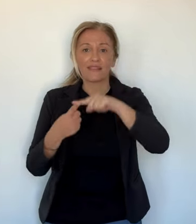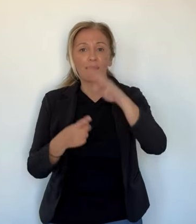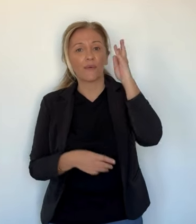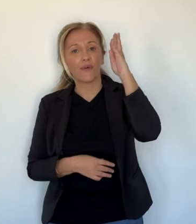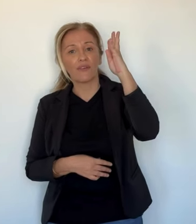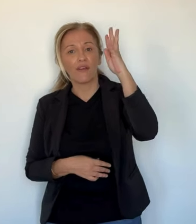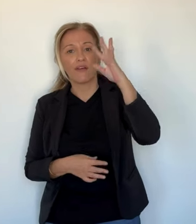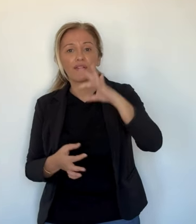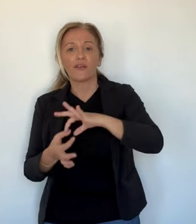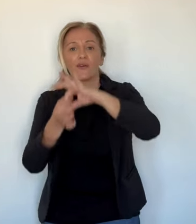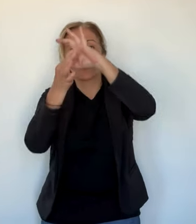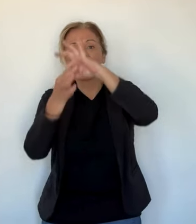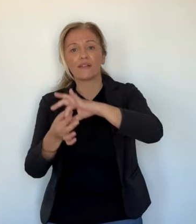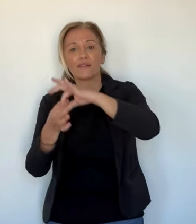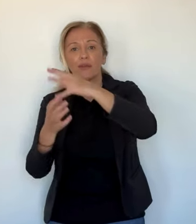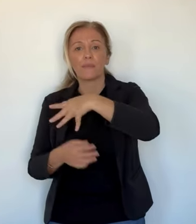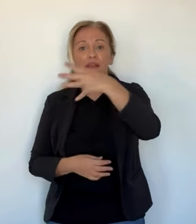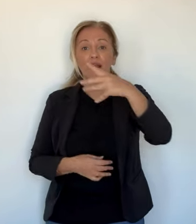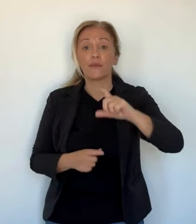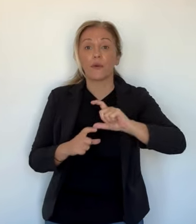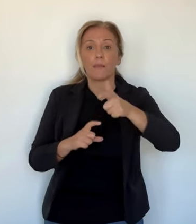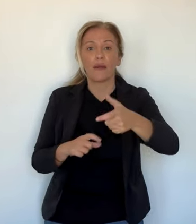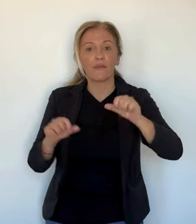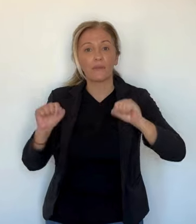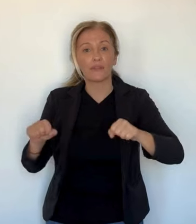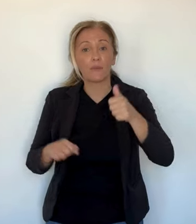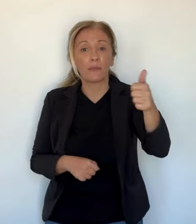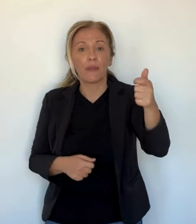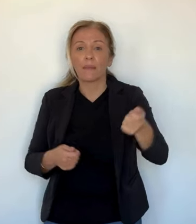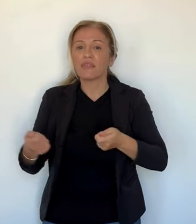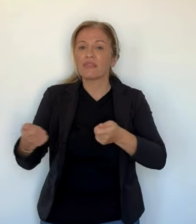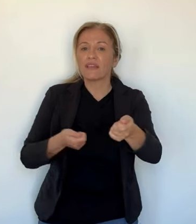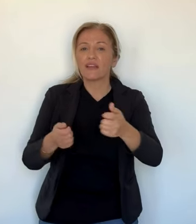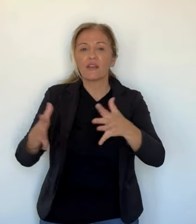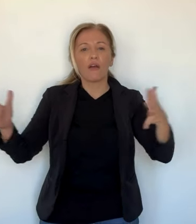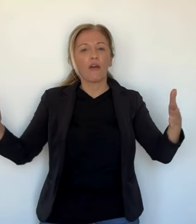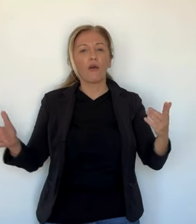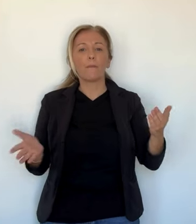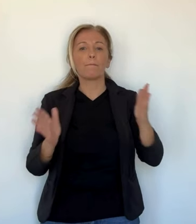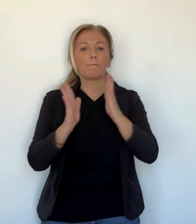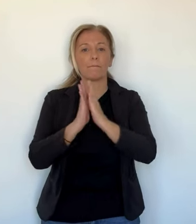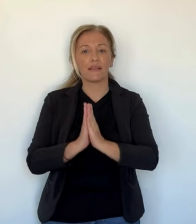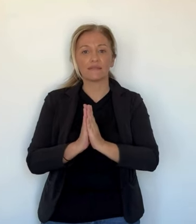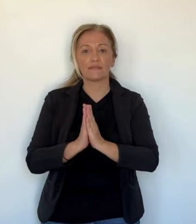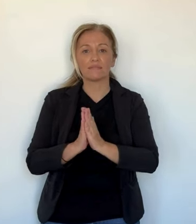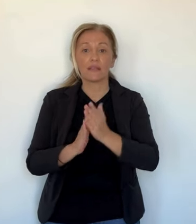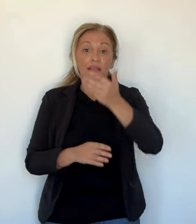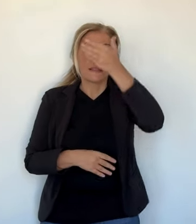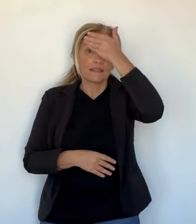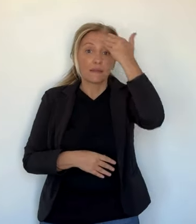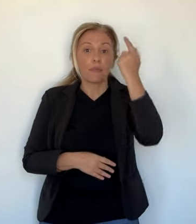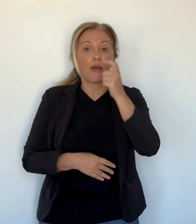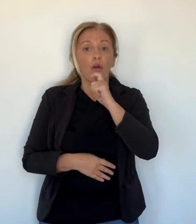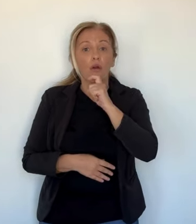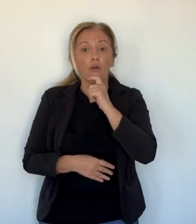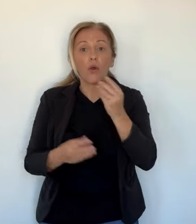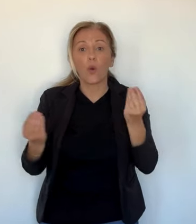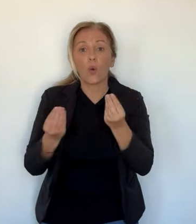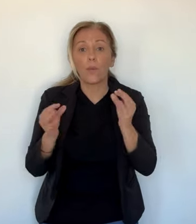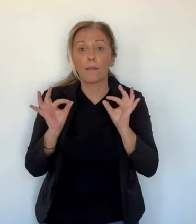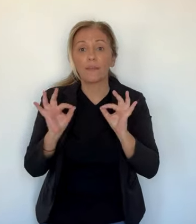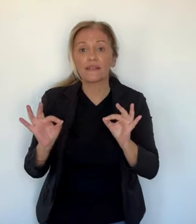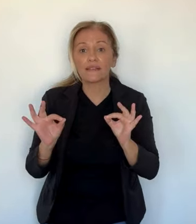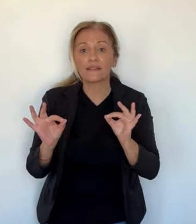et 15 décembre prochains à Ajaccio sur le thème de la religiosité populaire en Méditerranée et présider une grande messe. Peu d